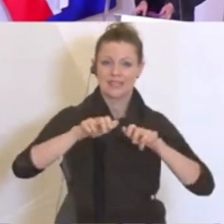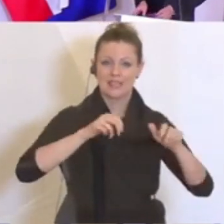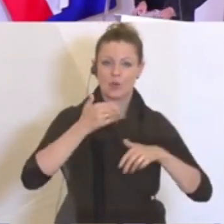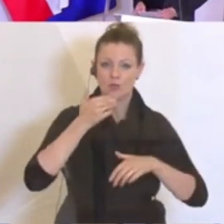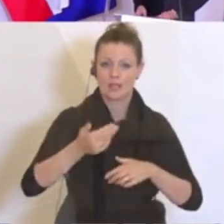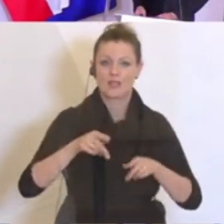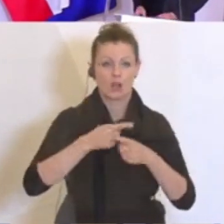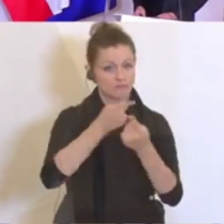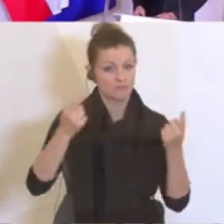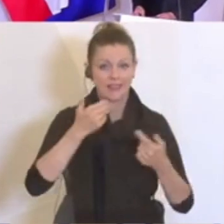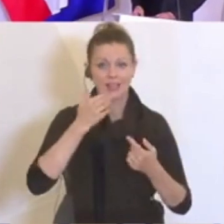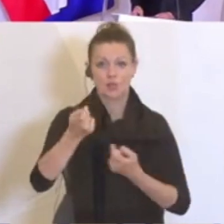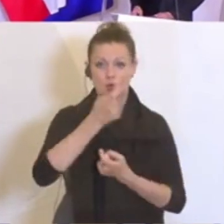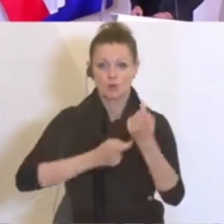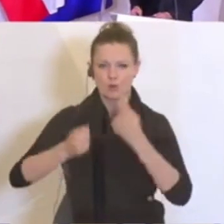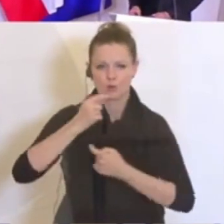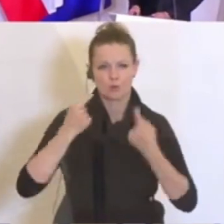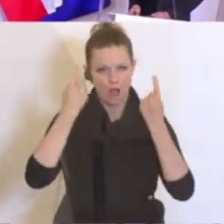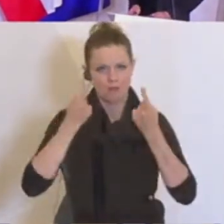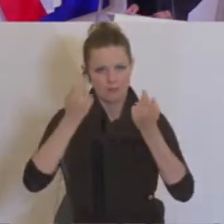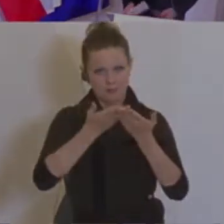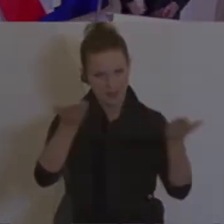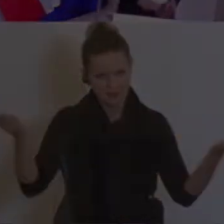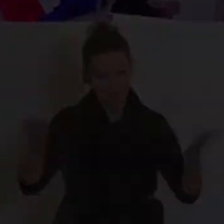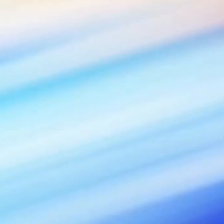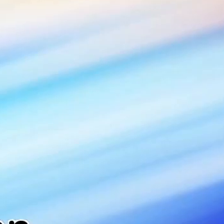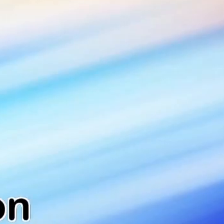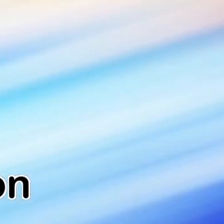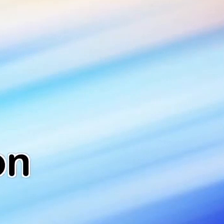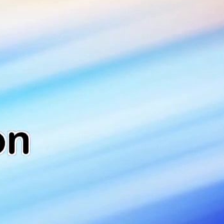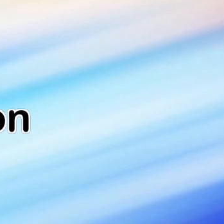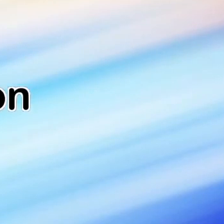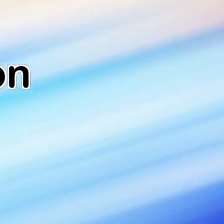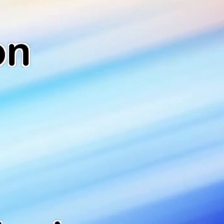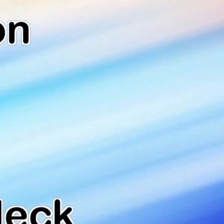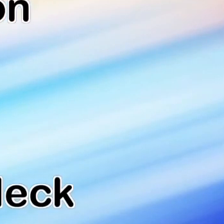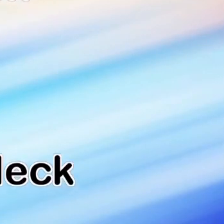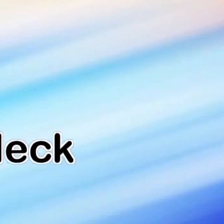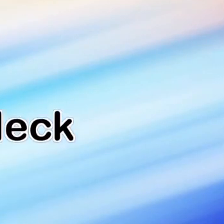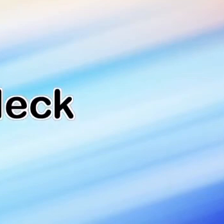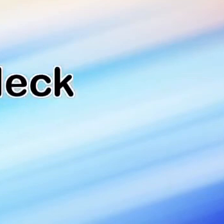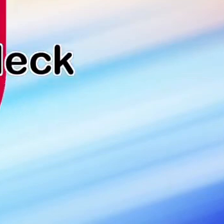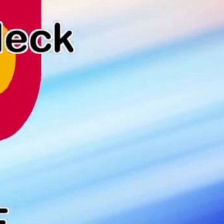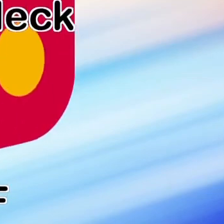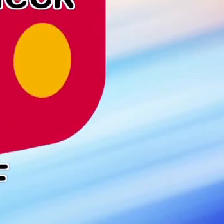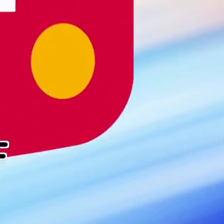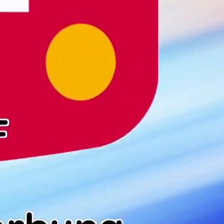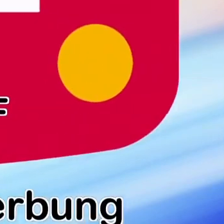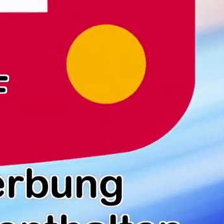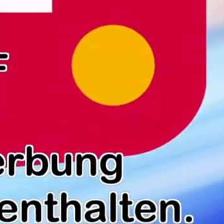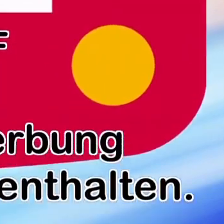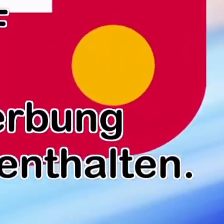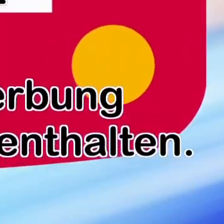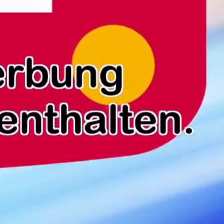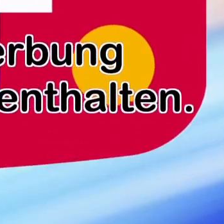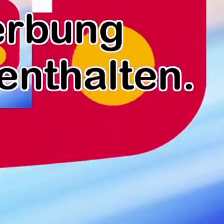fürs Kommen und für Ihre Aufmerksamkeit. Danke. Danke fürs Kommen und für Aufmerksamkeit. Danke